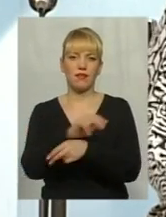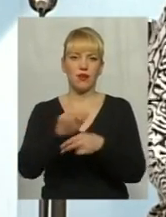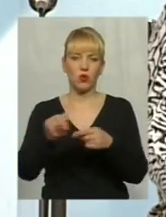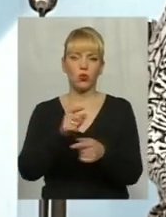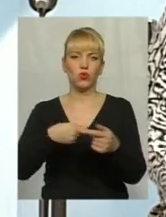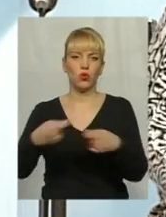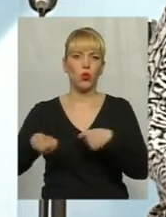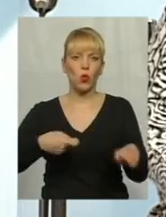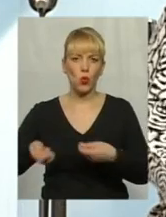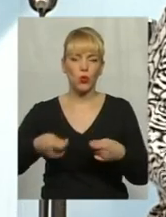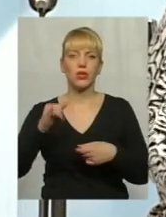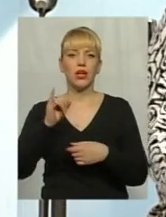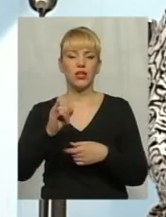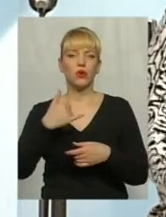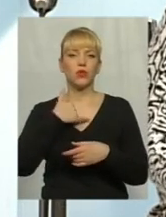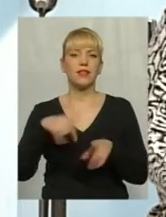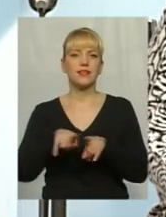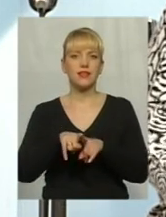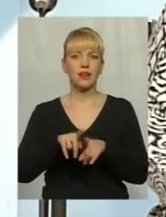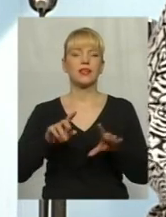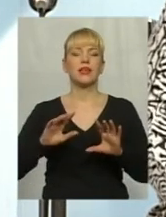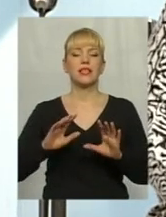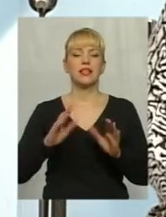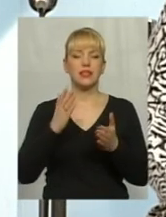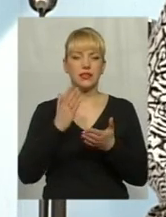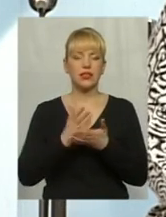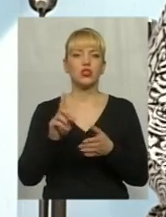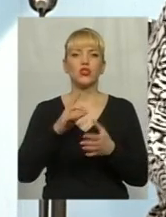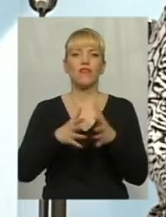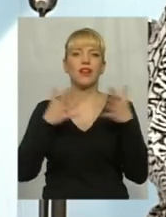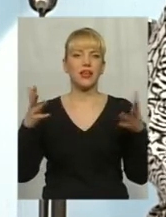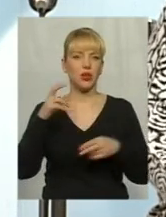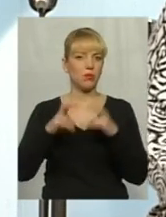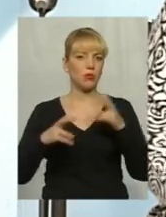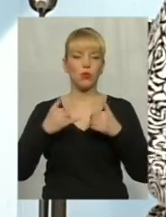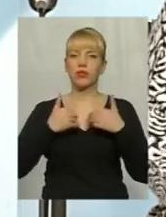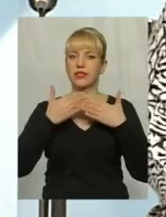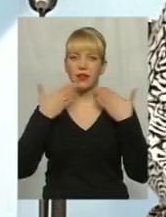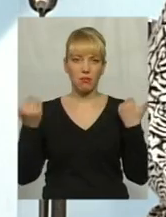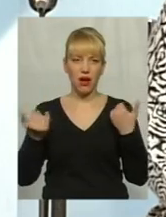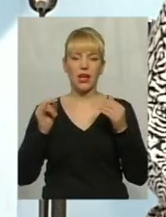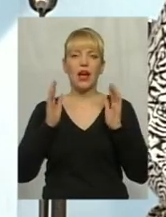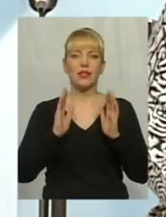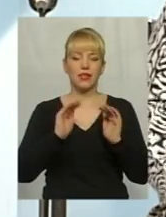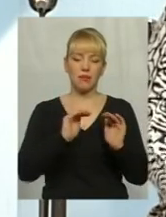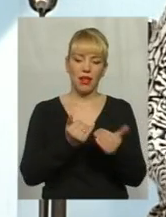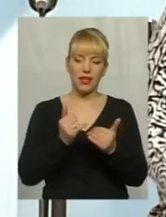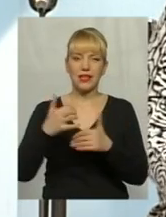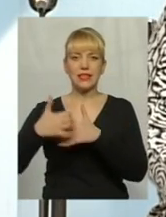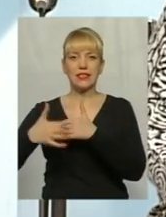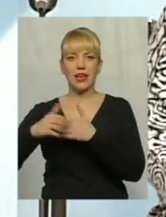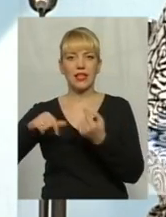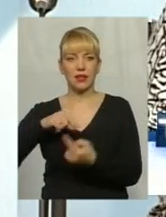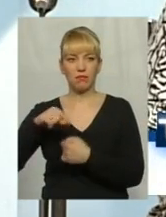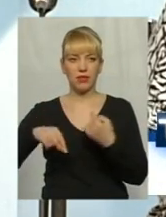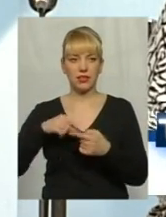торгують. І тому у нас склалося так, що великого виробництва майже немає у Хмельницькому, а лише малий і середній бізнес. І